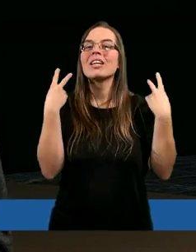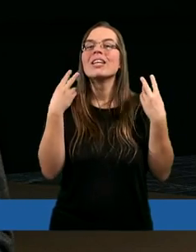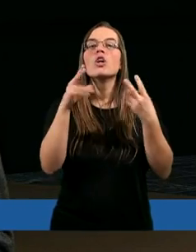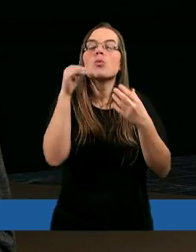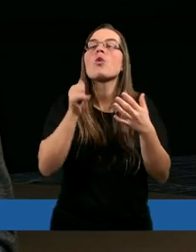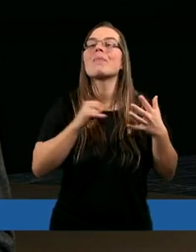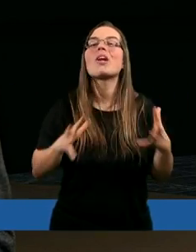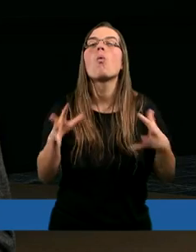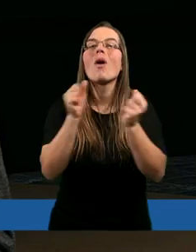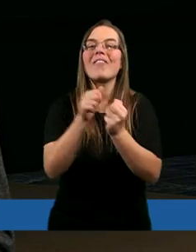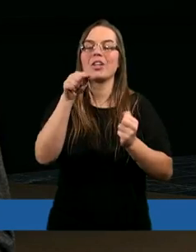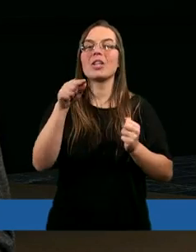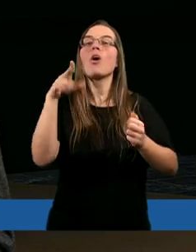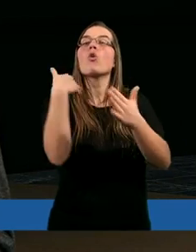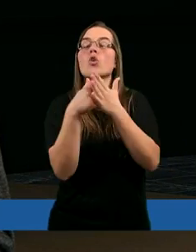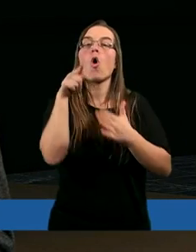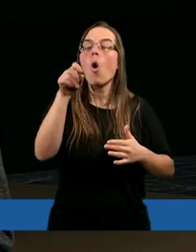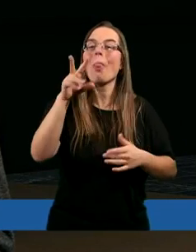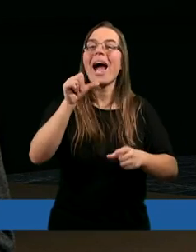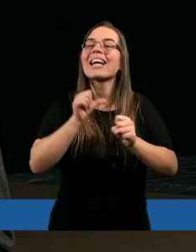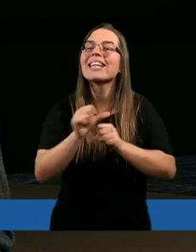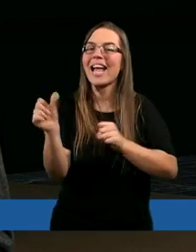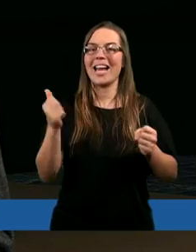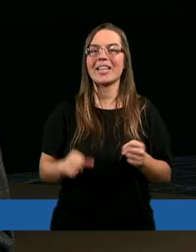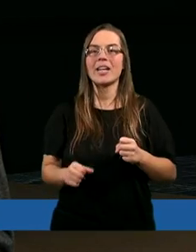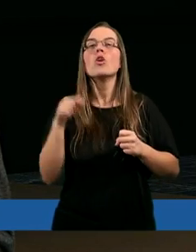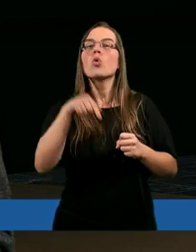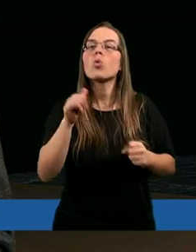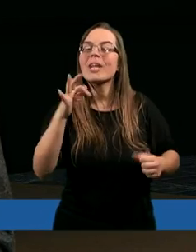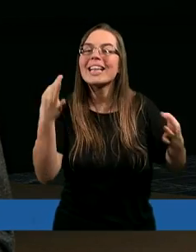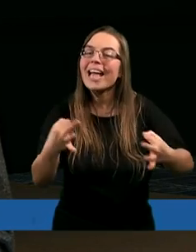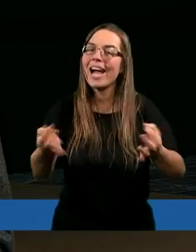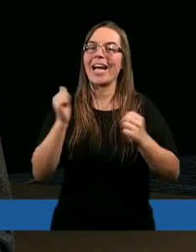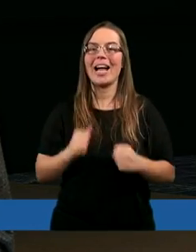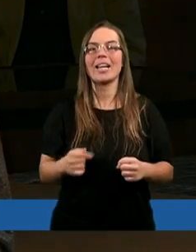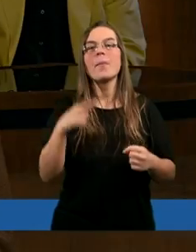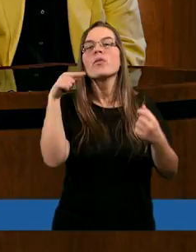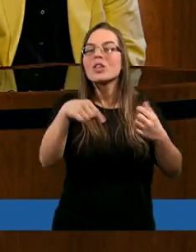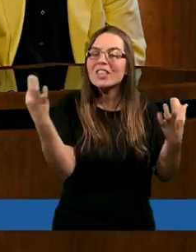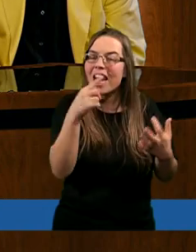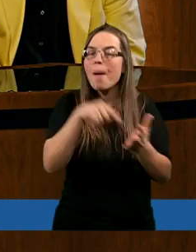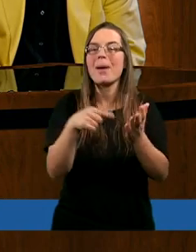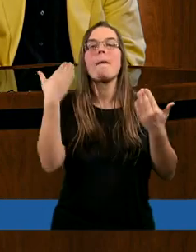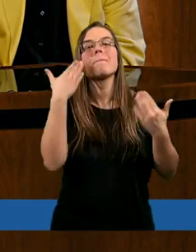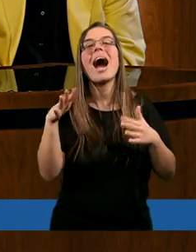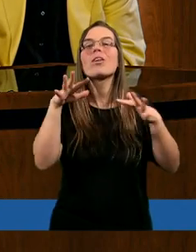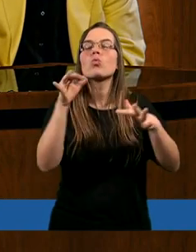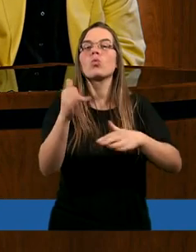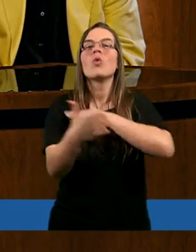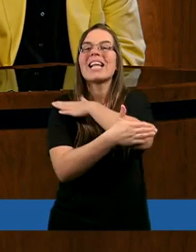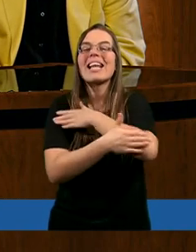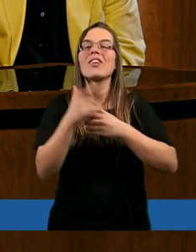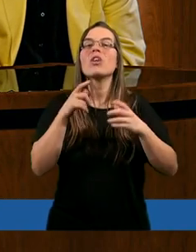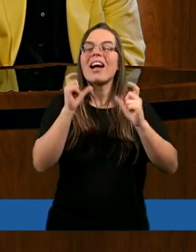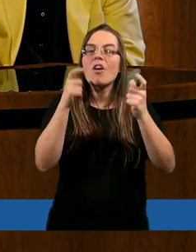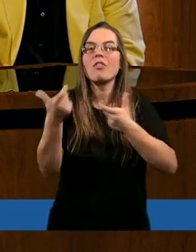której się możemy uchwycić, że skoro On tak jest, to i dla nas to ma bardzo duże i zasadnicze znaczenie.